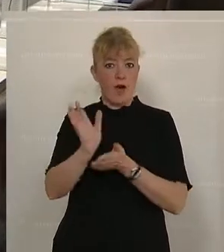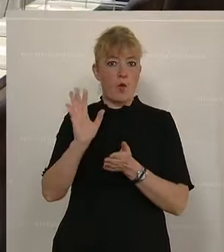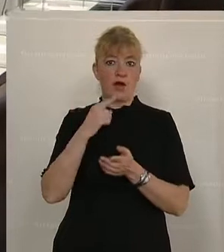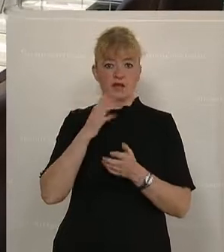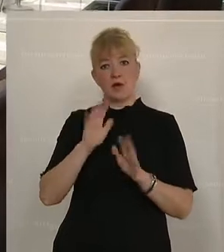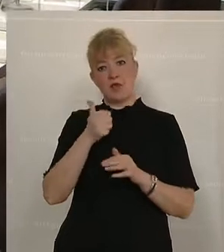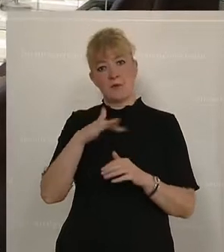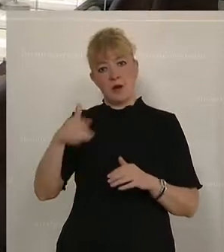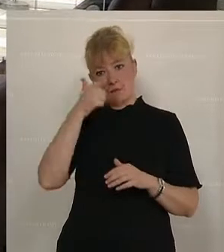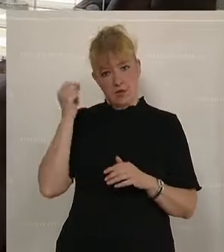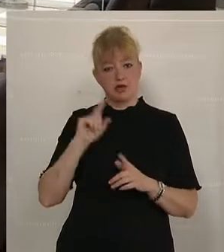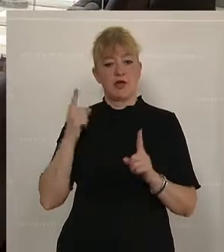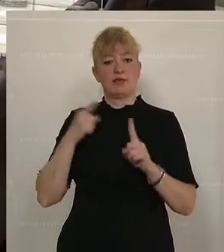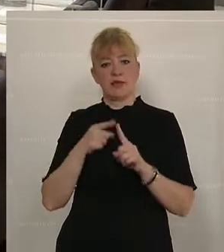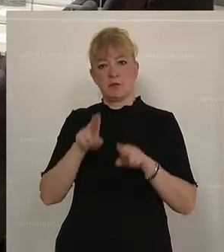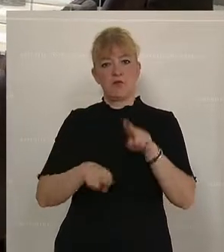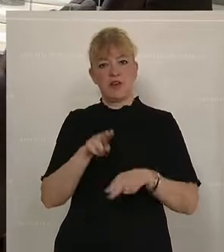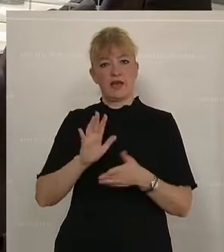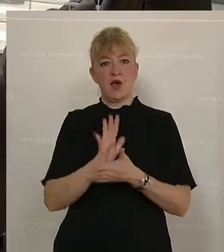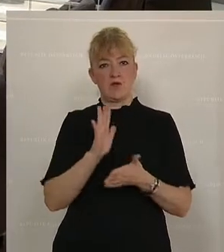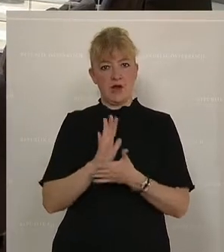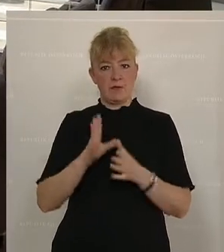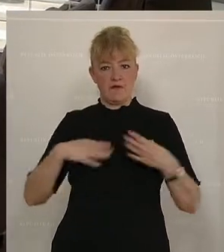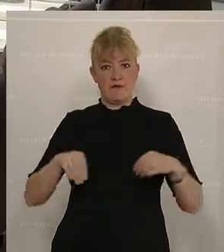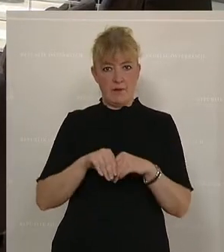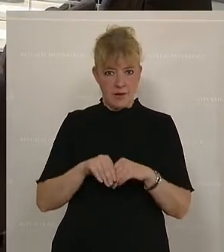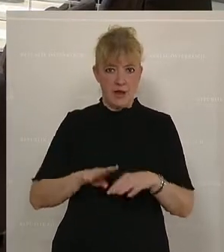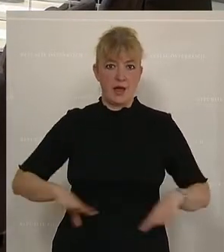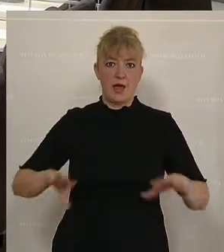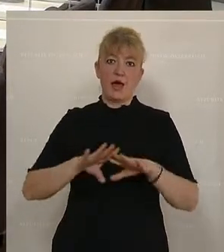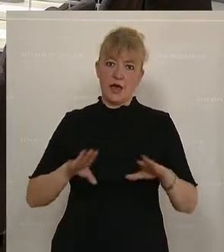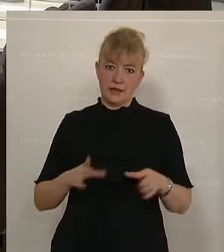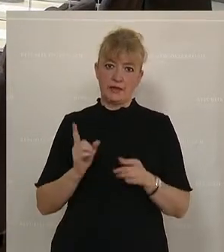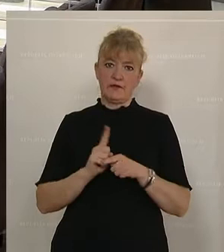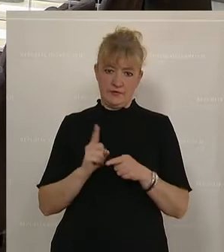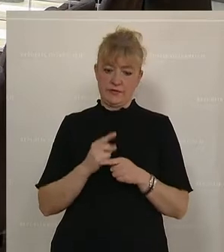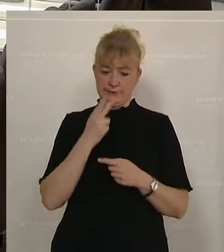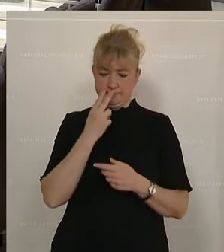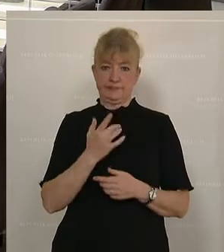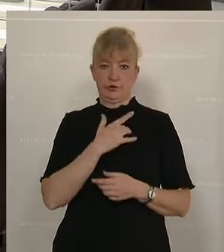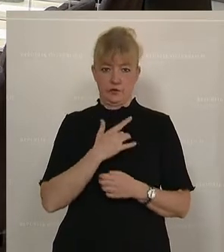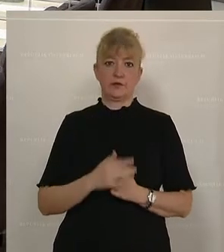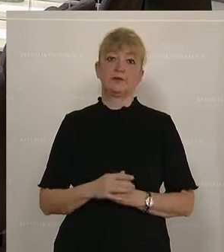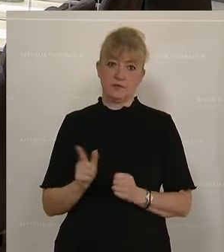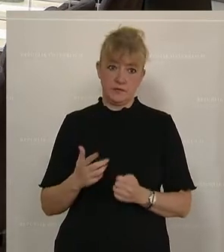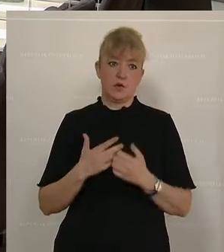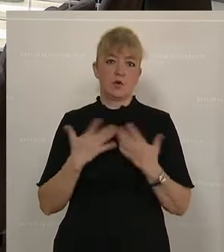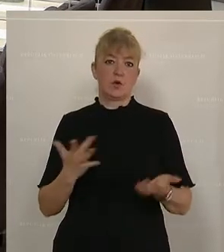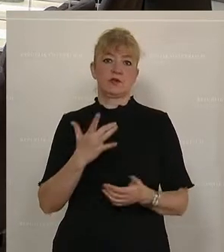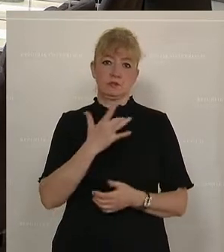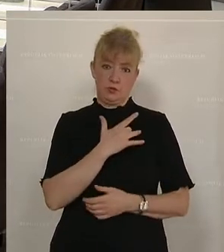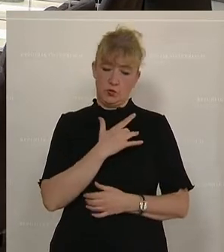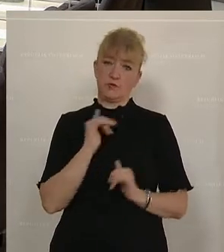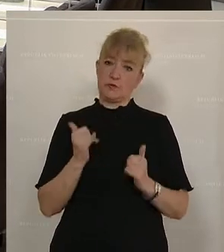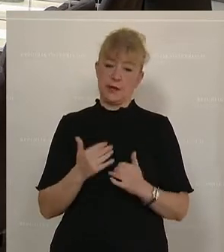Million Menschen sind unmittelbar mit Pflegeaufgaben in ihren Familien, im familiären Umfeld konfrontiert. Eine ganz große Betroffenheit.